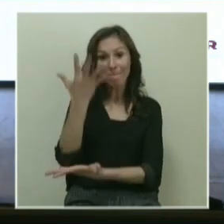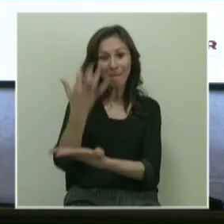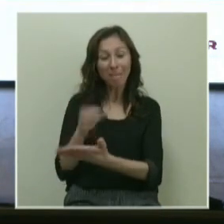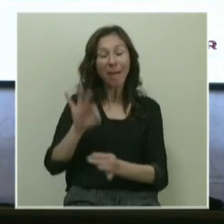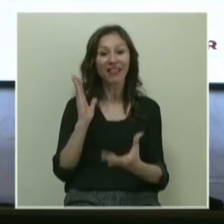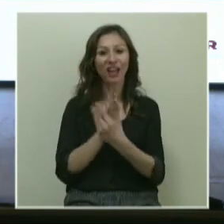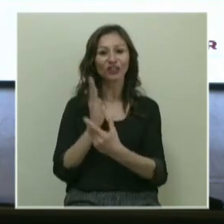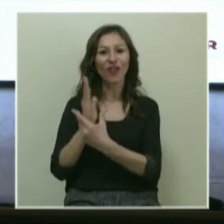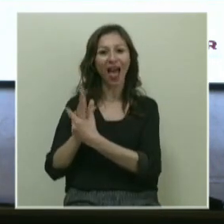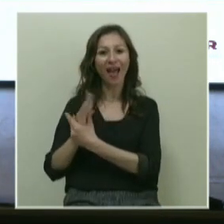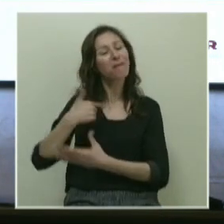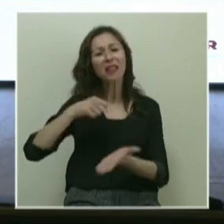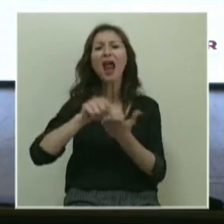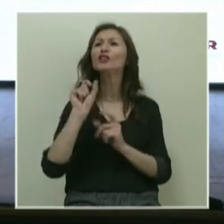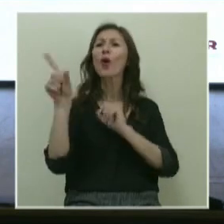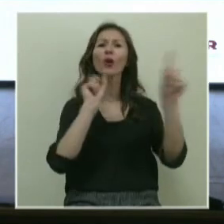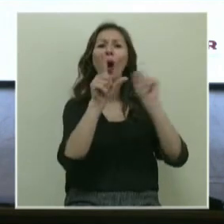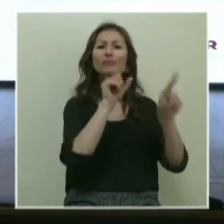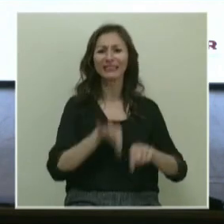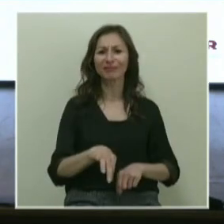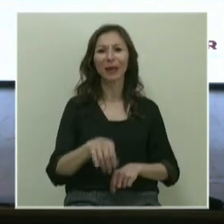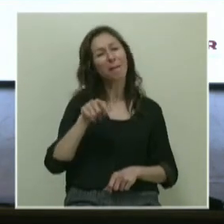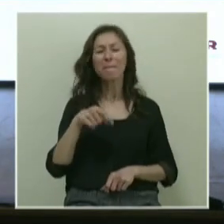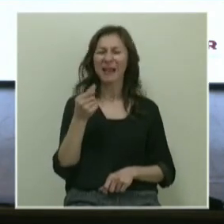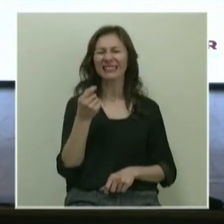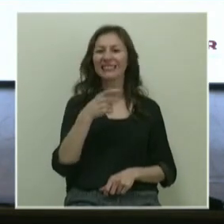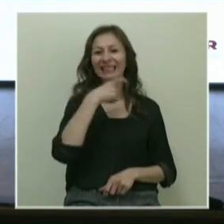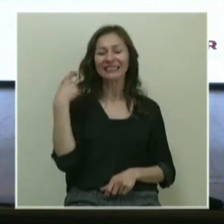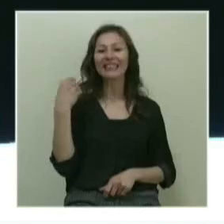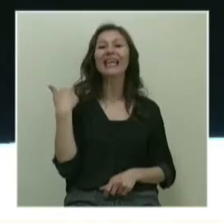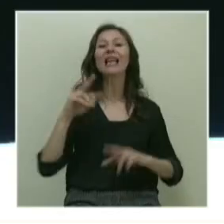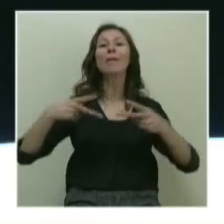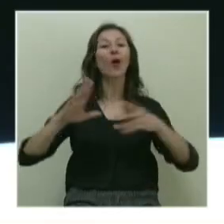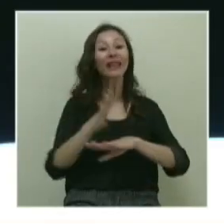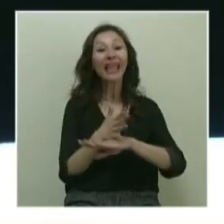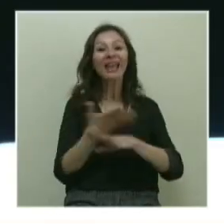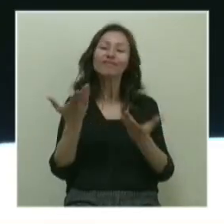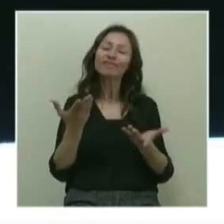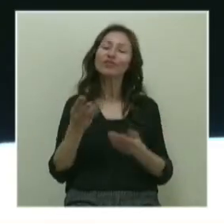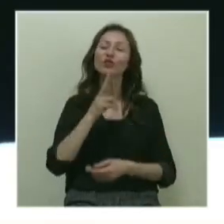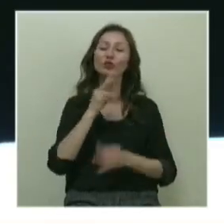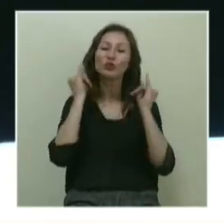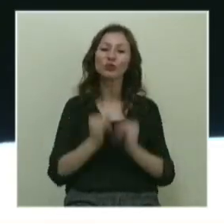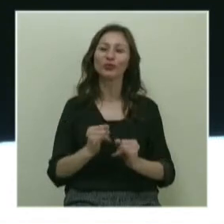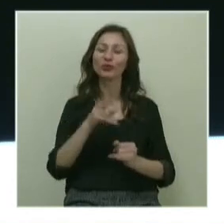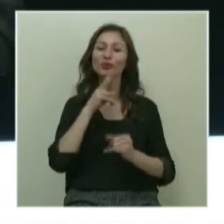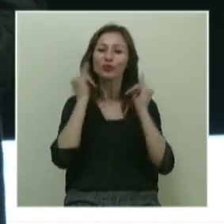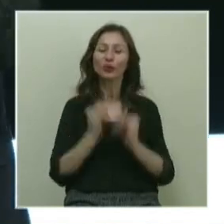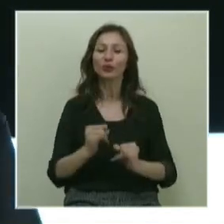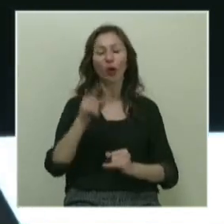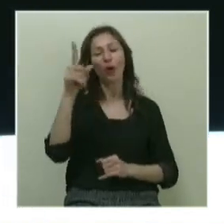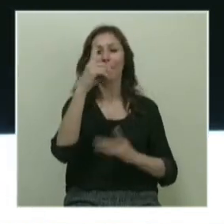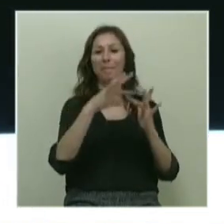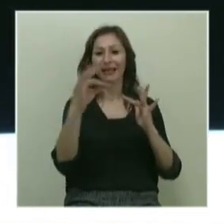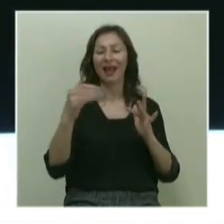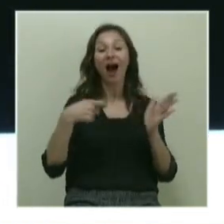arşivle. Ben herkese yolluyorum şimdi onu. Biraz eskidi yenilemiyorlar. Niye? Sonuç gene vahim, gene vahim. İşte onun sonuçlarından